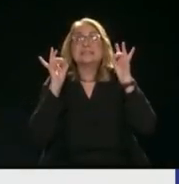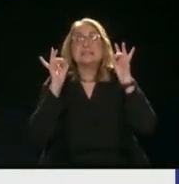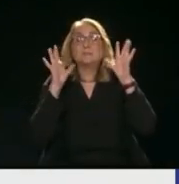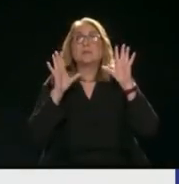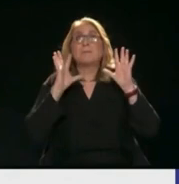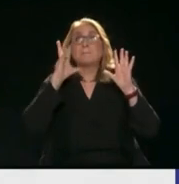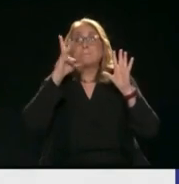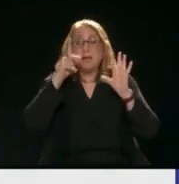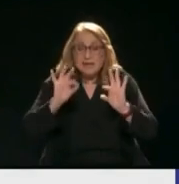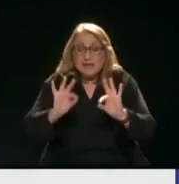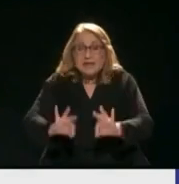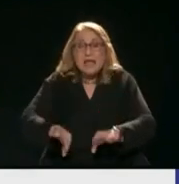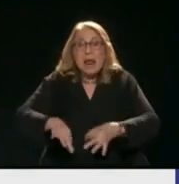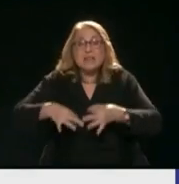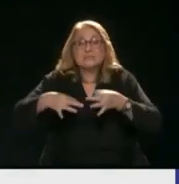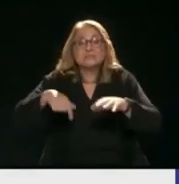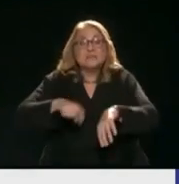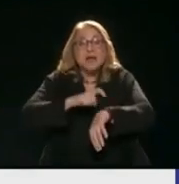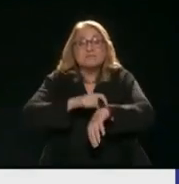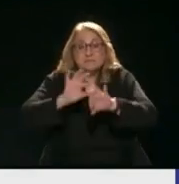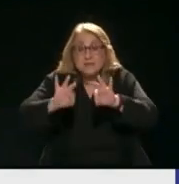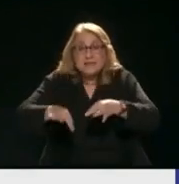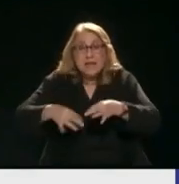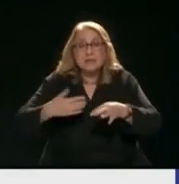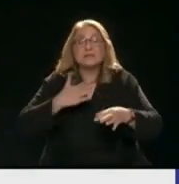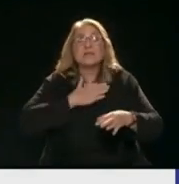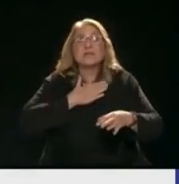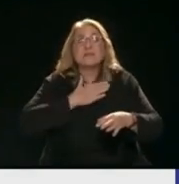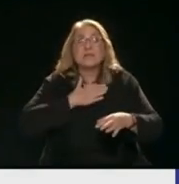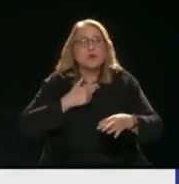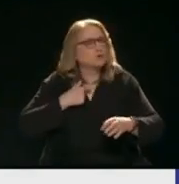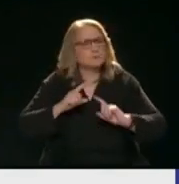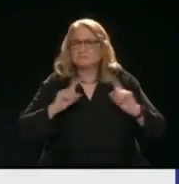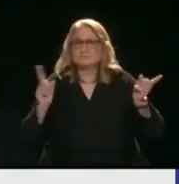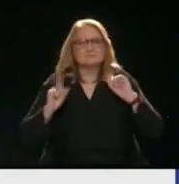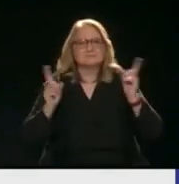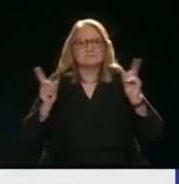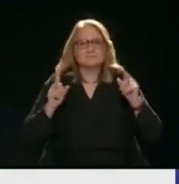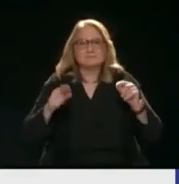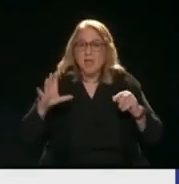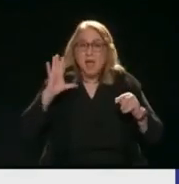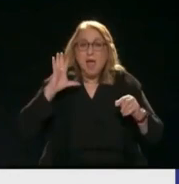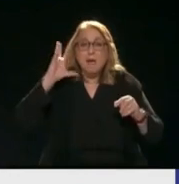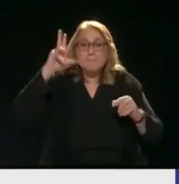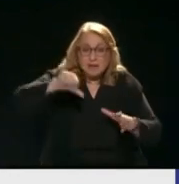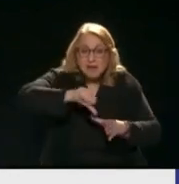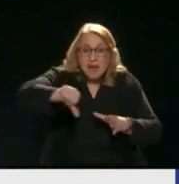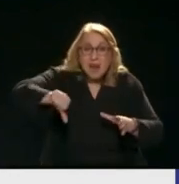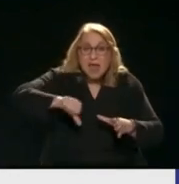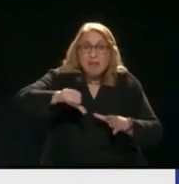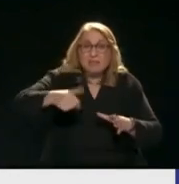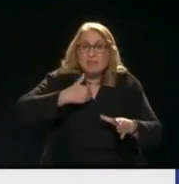φοράμε Δεν είναι δικές μας Ακόμα και το λάδι που το βγάνει η δικιά μου γη Πάει στη Γερμανία και λέγεται γερμανικό